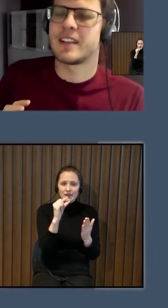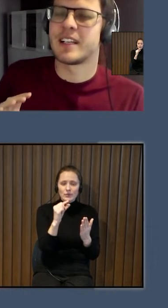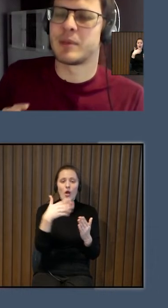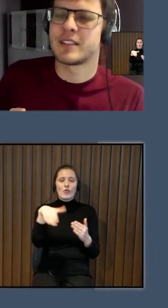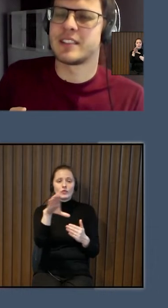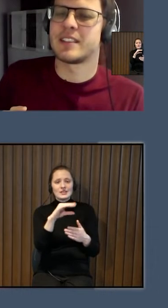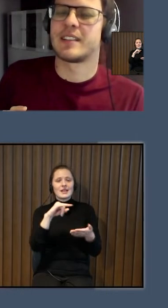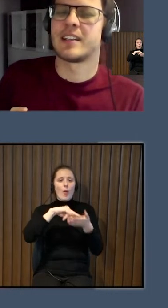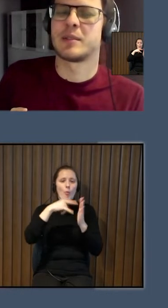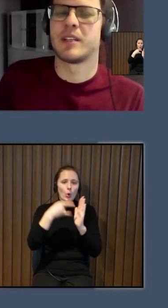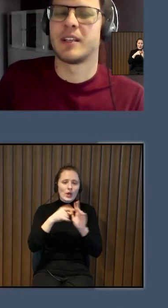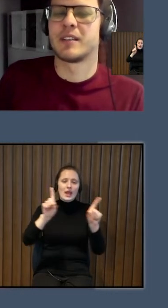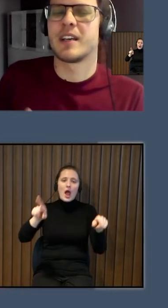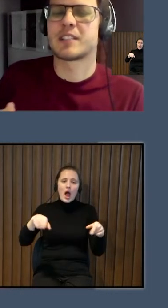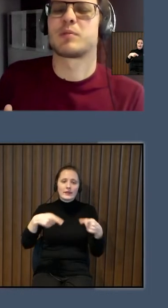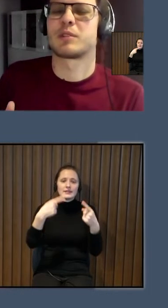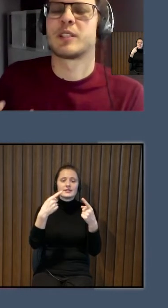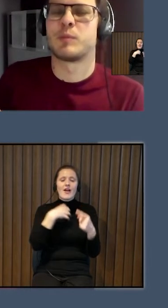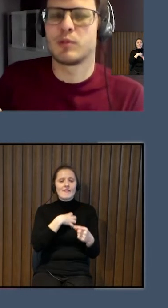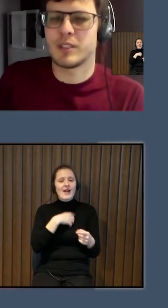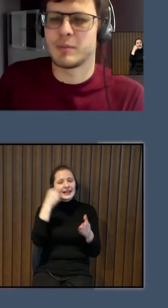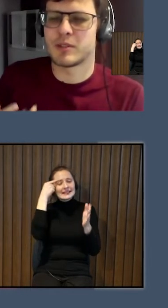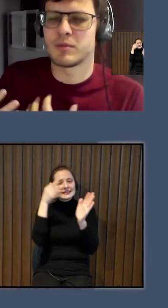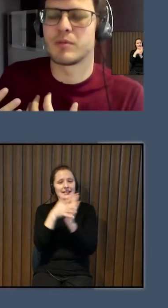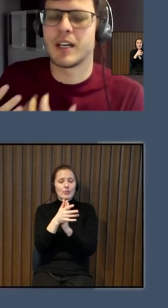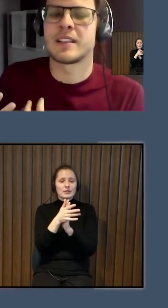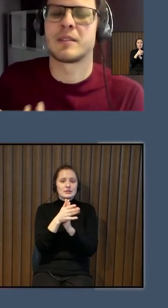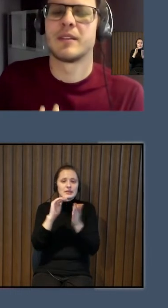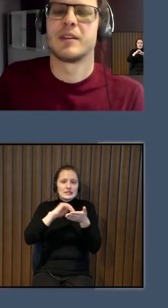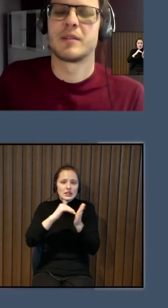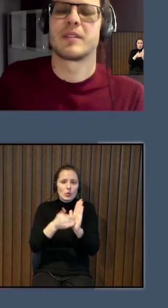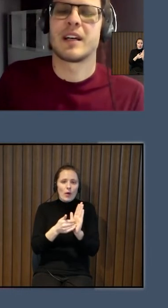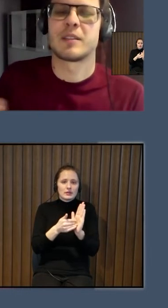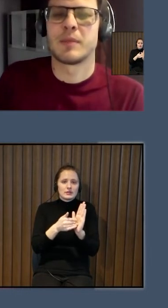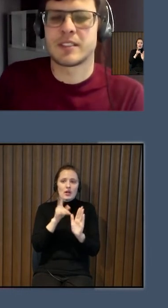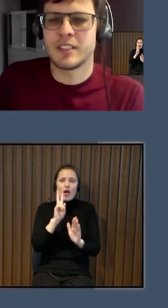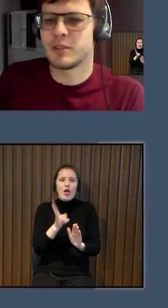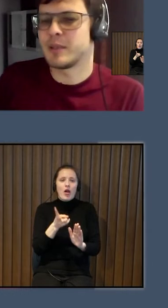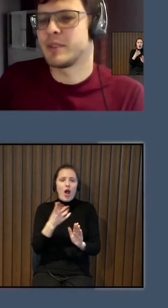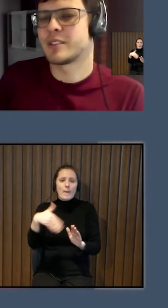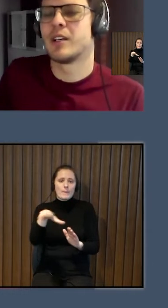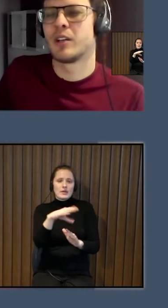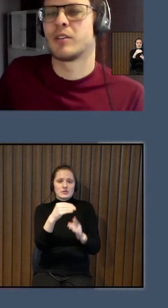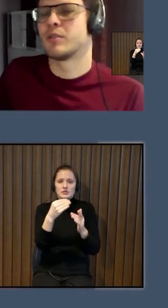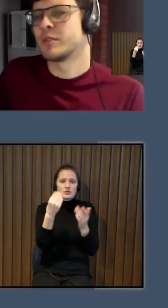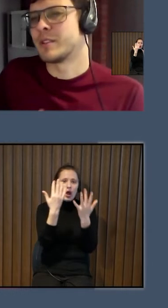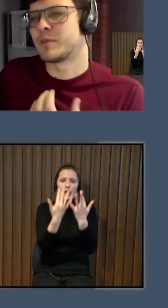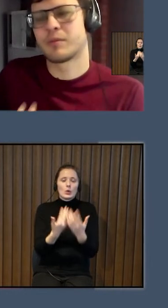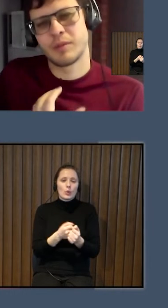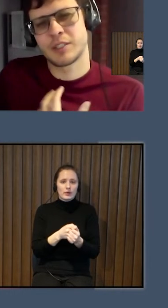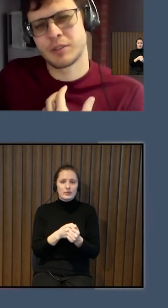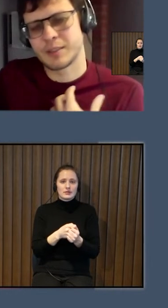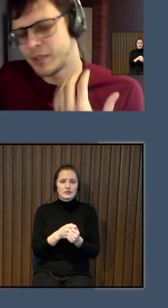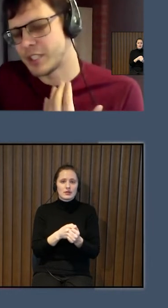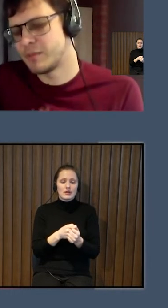projektētājiem, attīstītājiem ir jāsaprot pēc būtības, nu kā tad mēs rīkojamies. Un